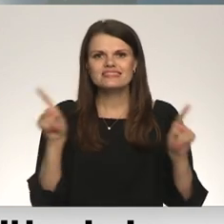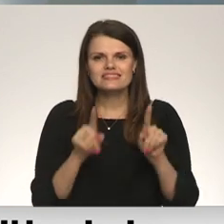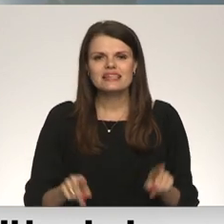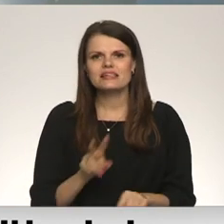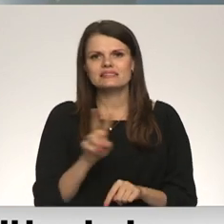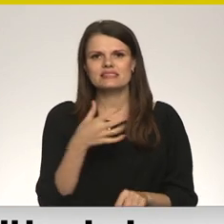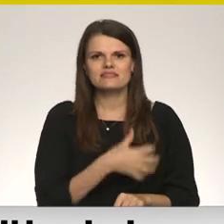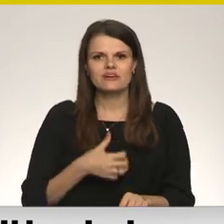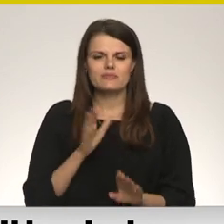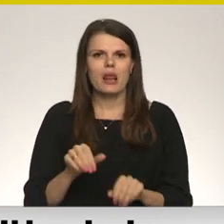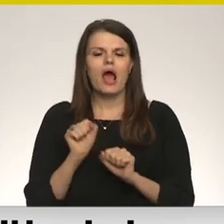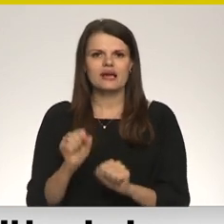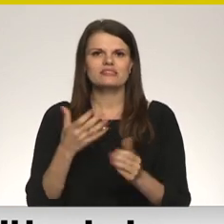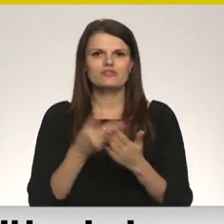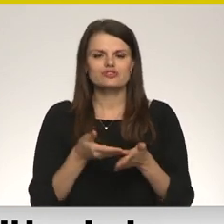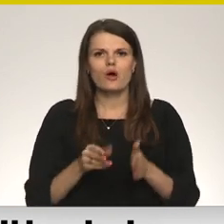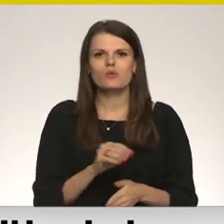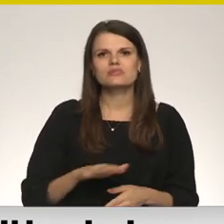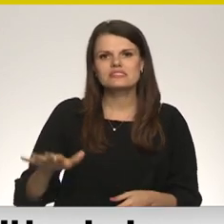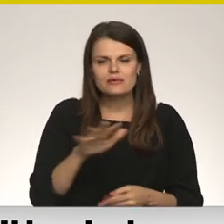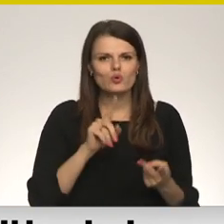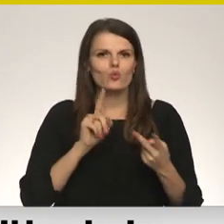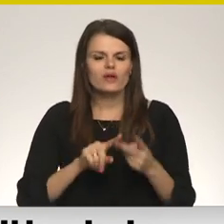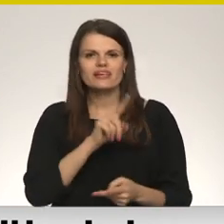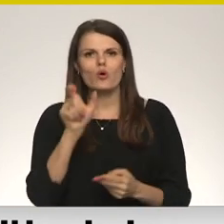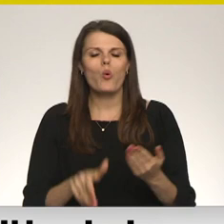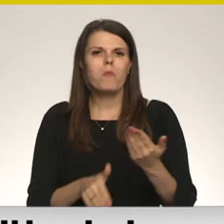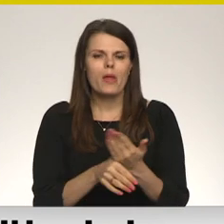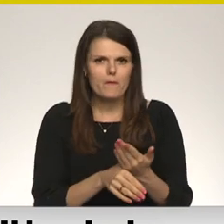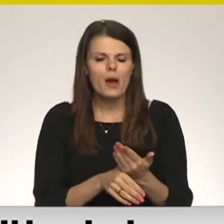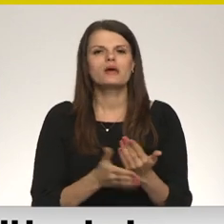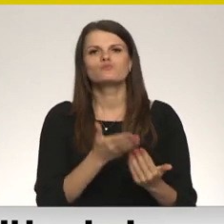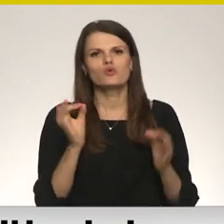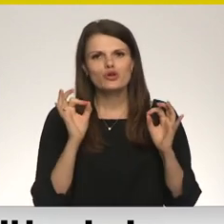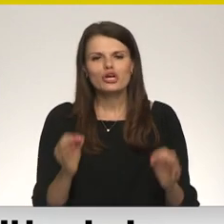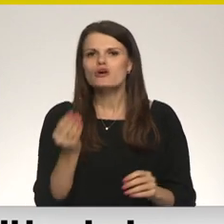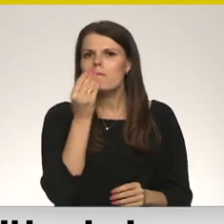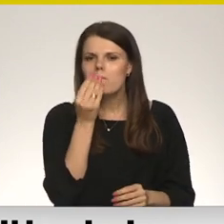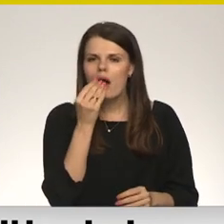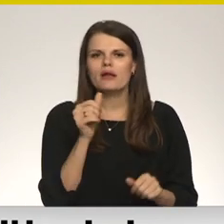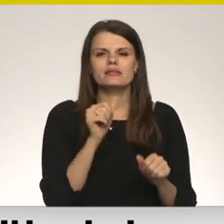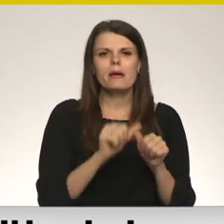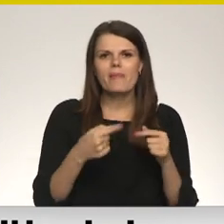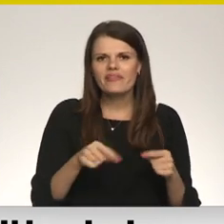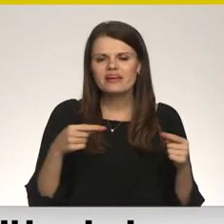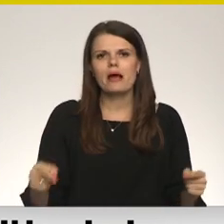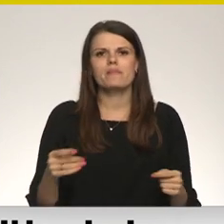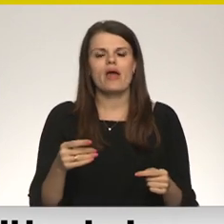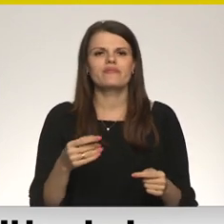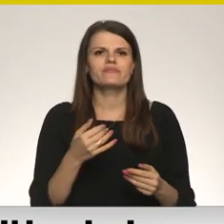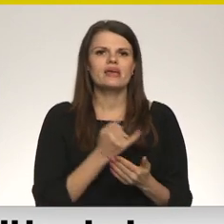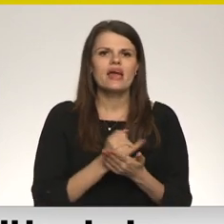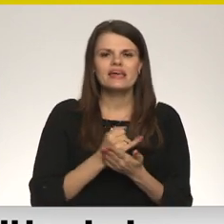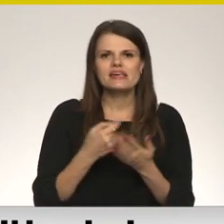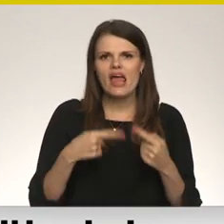ir vajadzīgas, lai aizstāvētu savu dzimteni. Un tad otra lieta ir jākumānā palīdzība, kura tiešām ir pārtika un medikamenti un higienas pretis, kas iet uz